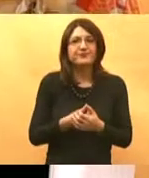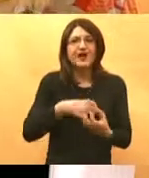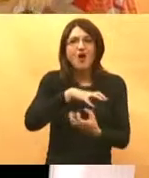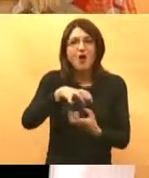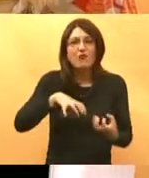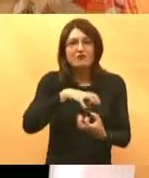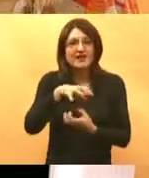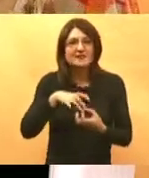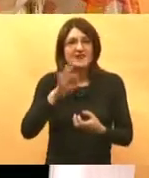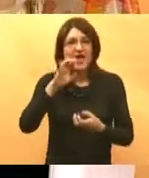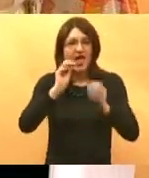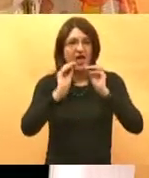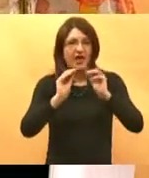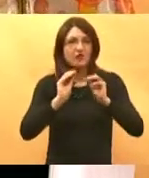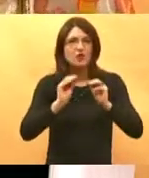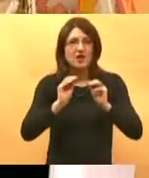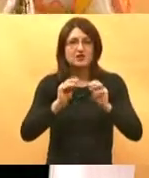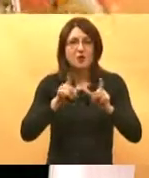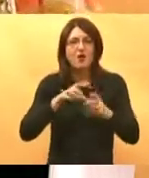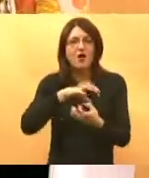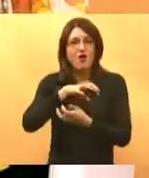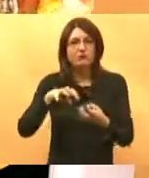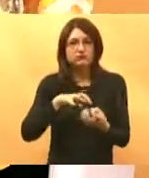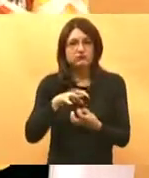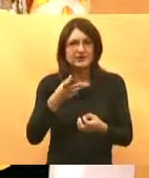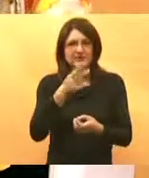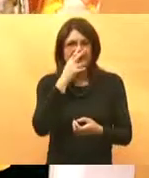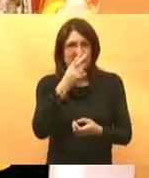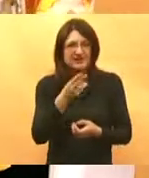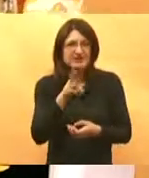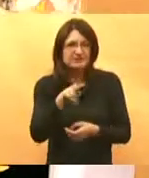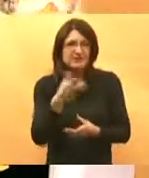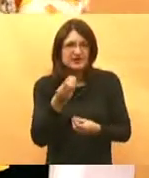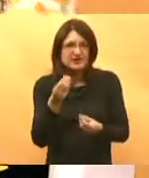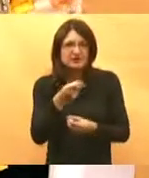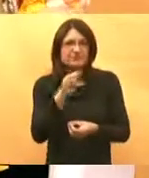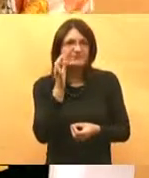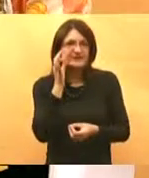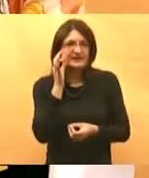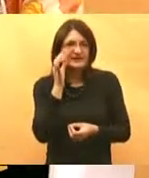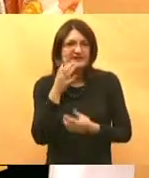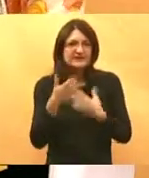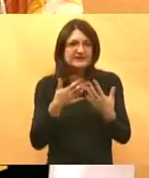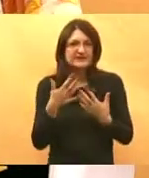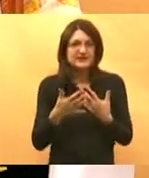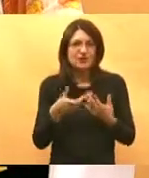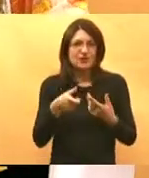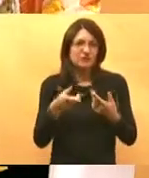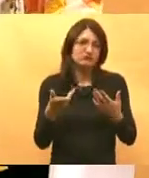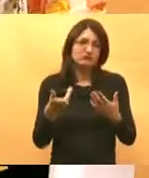edukacija u obitelji gdje vi vidite da postoji neki rizik recimo on je to samo u vezi